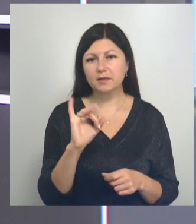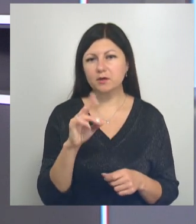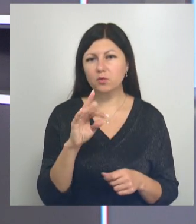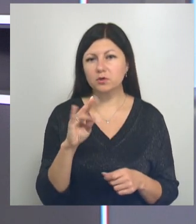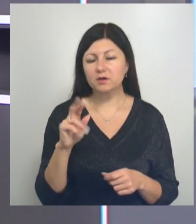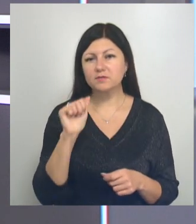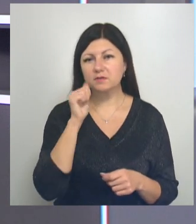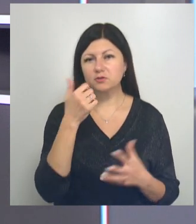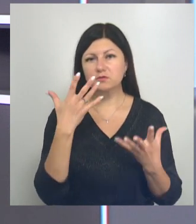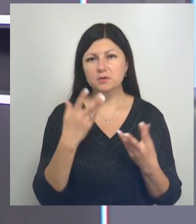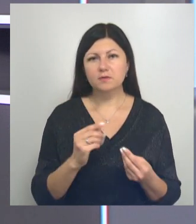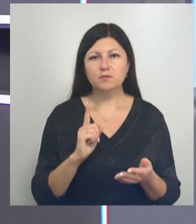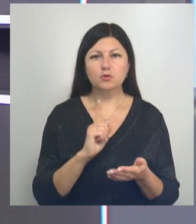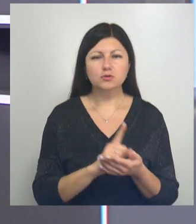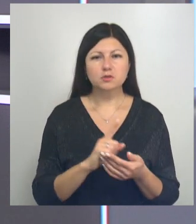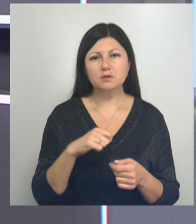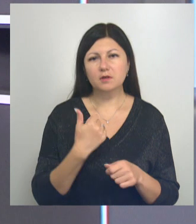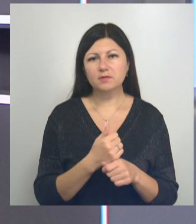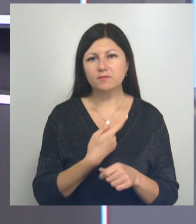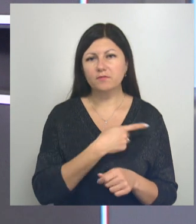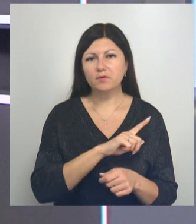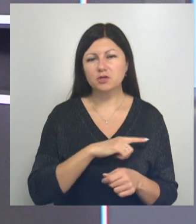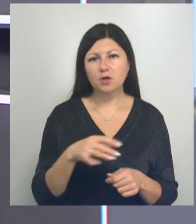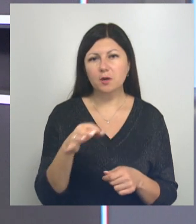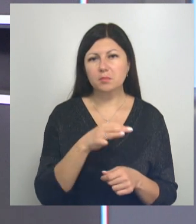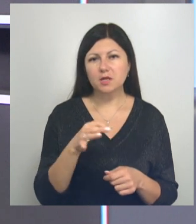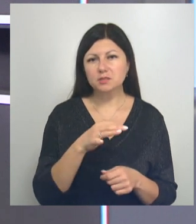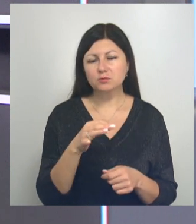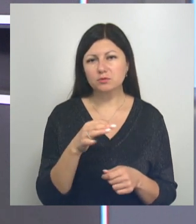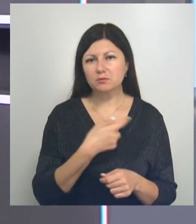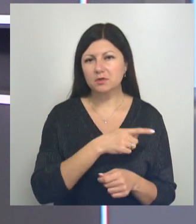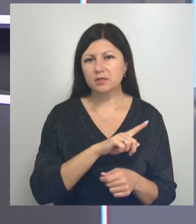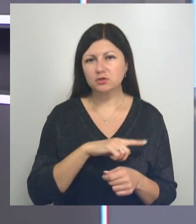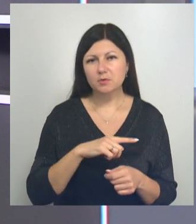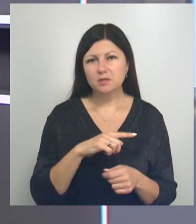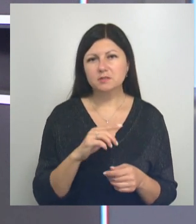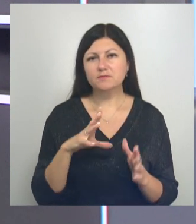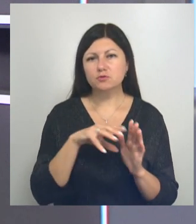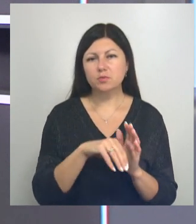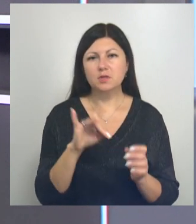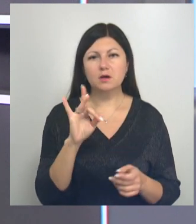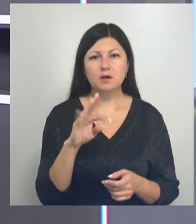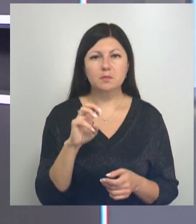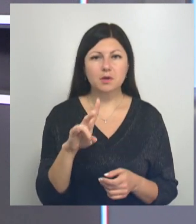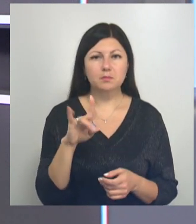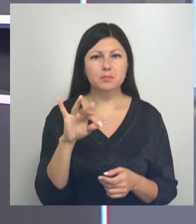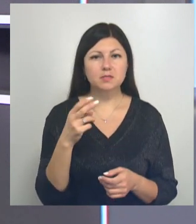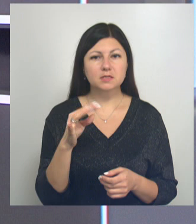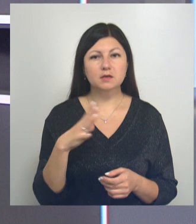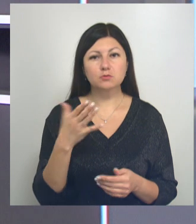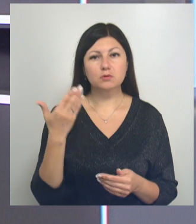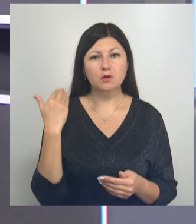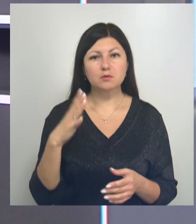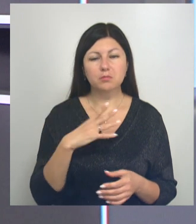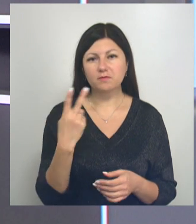с завтрашнего дня в должность главного врача областной клинической больницы святителя Иосафа вступает Роман Проценко, который ранее возглавлял